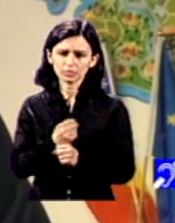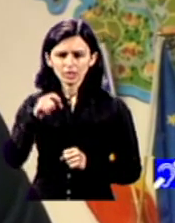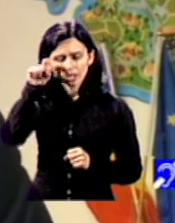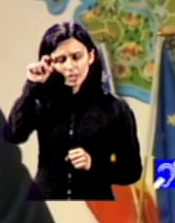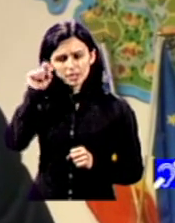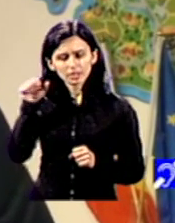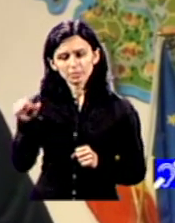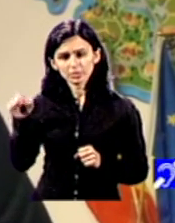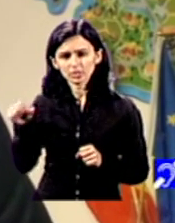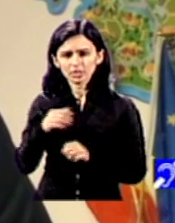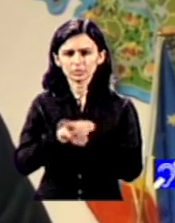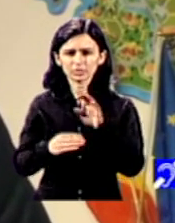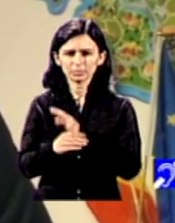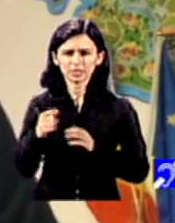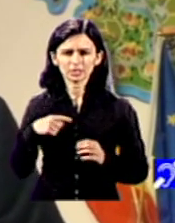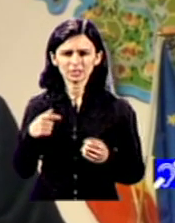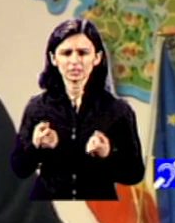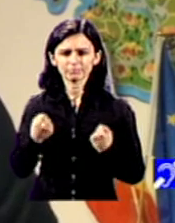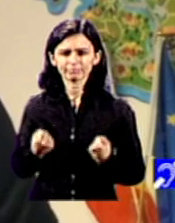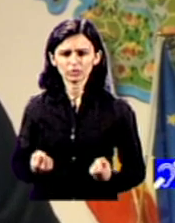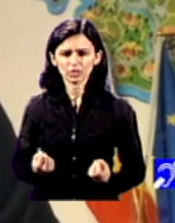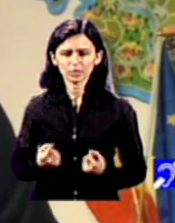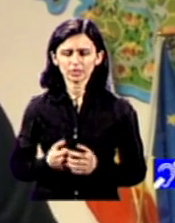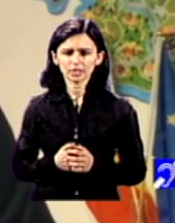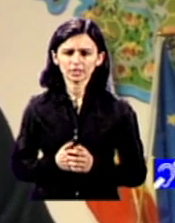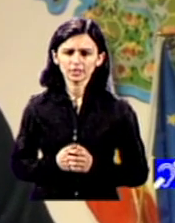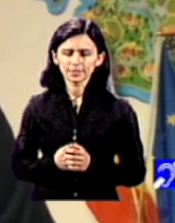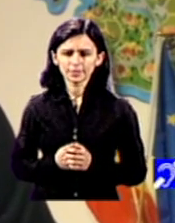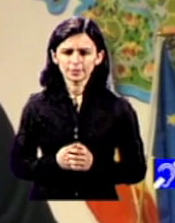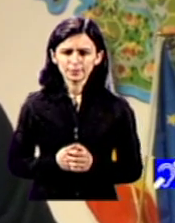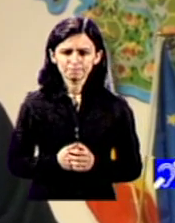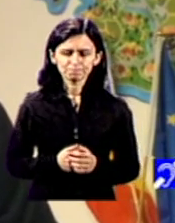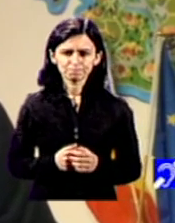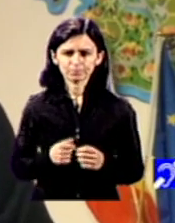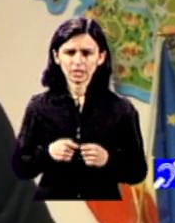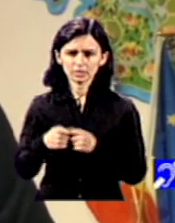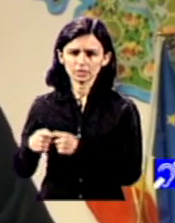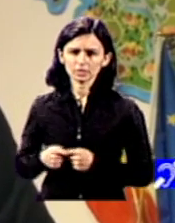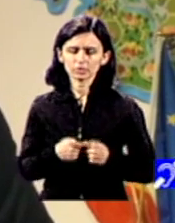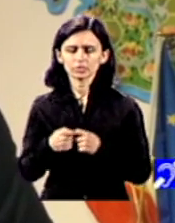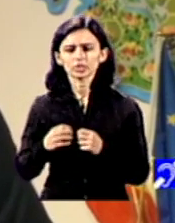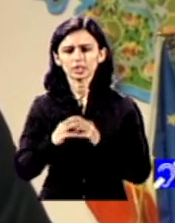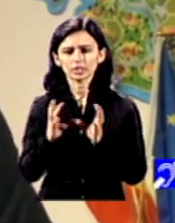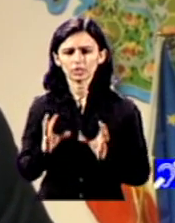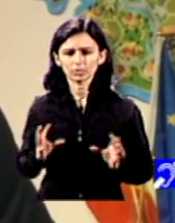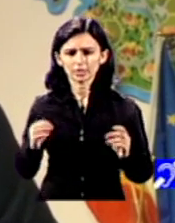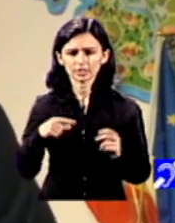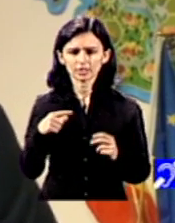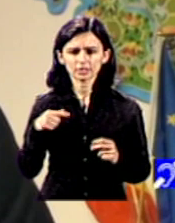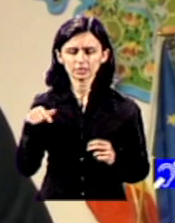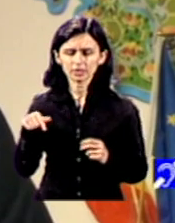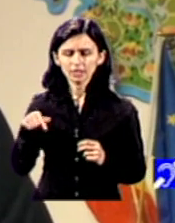povară și în general asta cred că din efericire nu vreau să generalizez dar cred că încă în societatea românească există